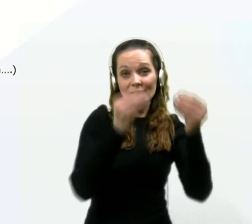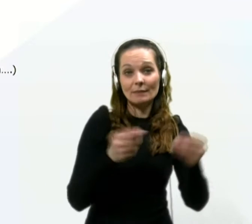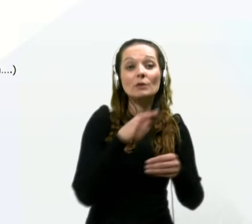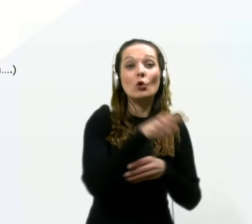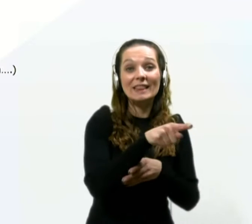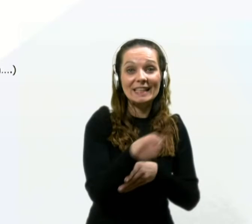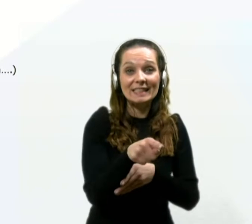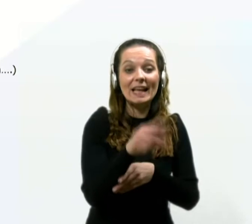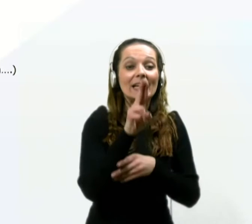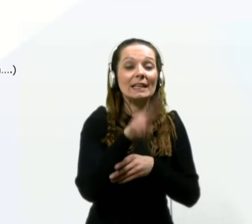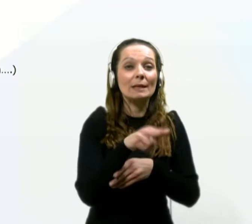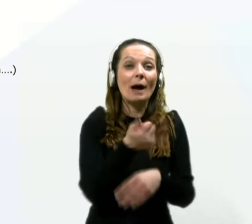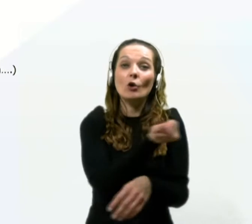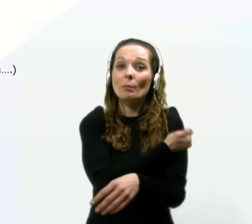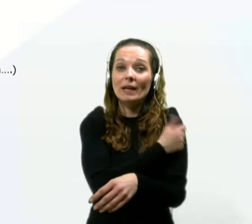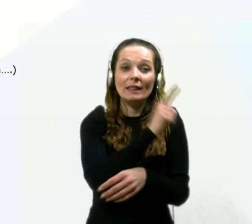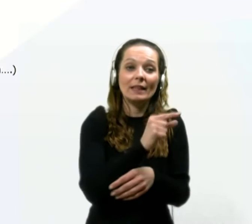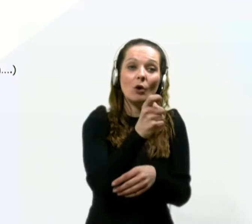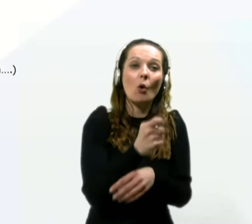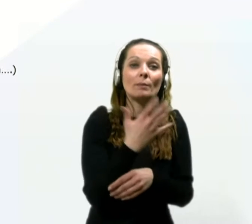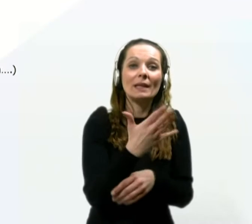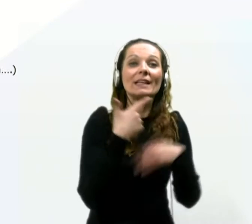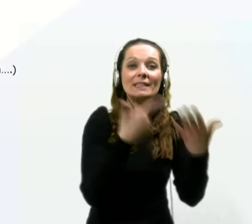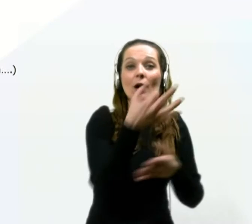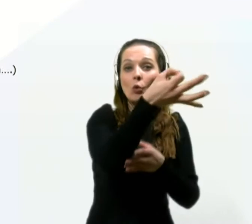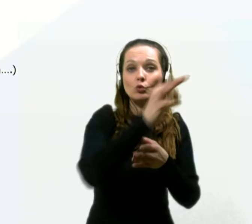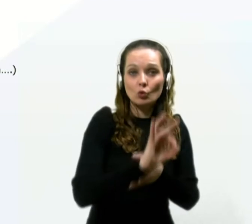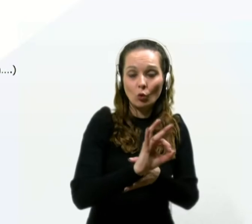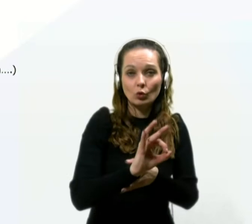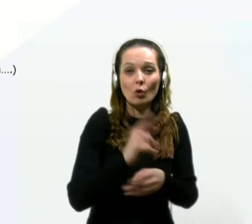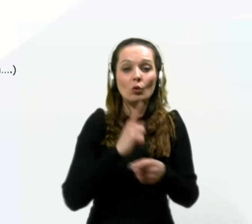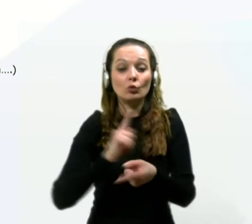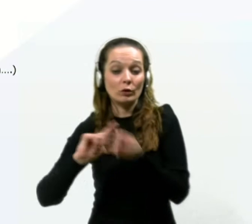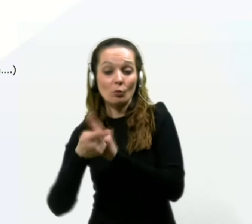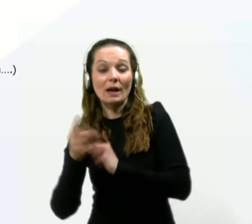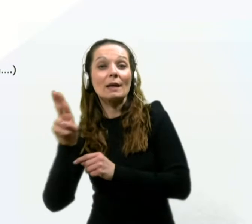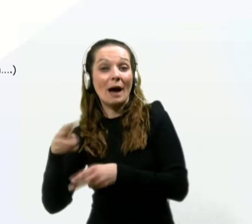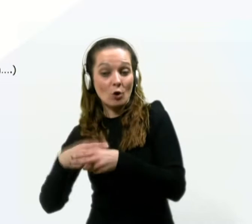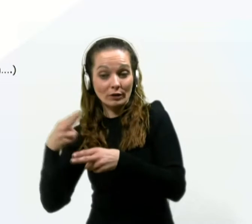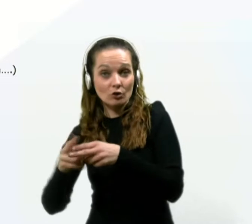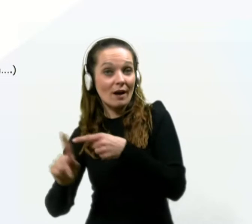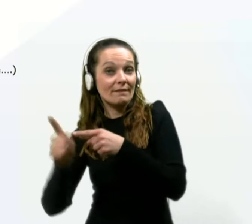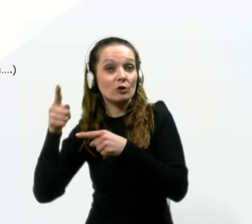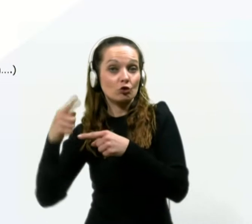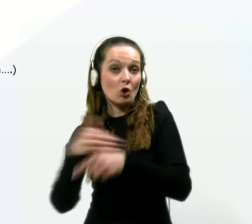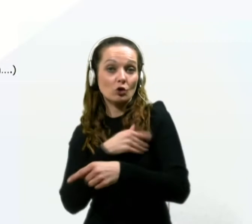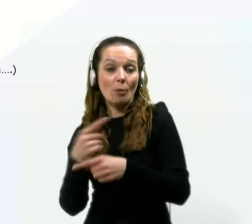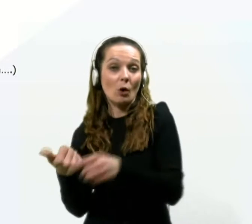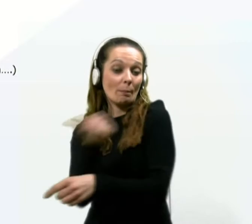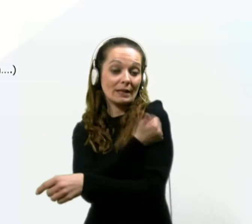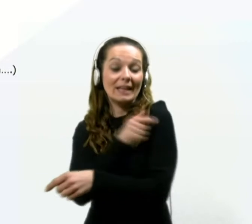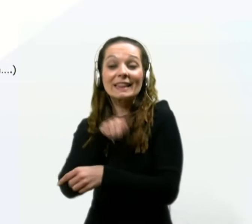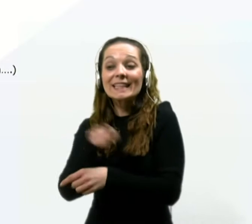so tiste, ki imajo precepljenost niže od 75 odstotkov in obratno tiste, ki imajo višjo stopno precepljenosti,